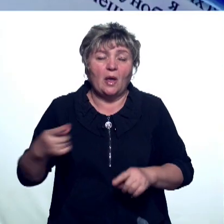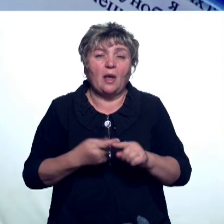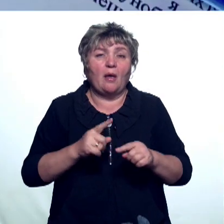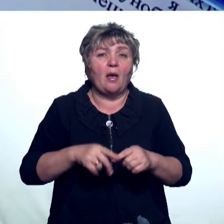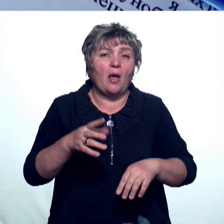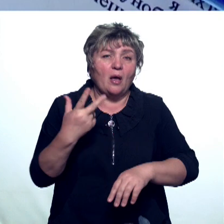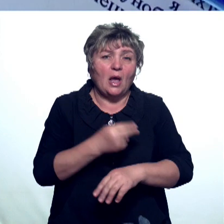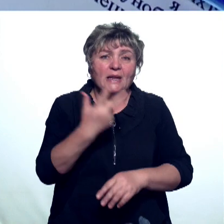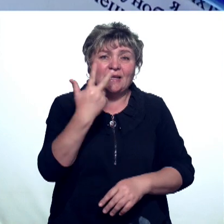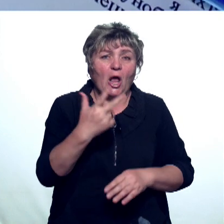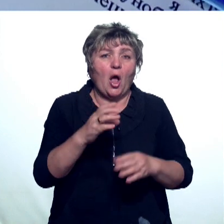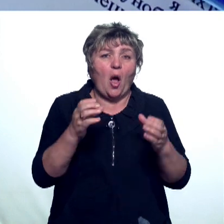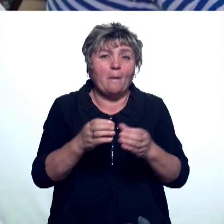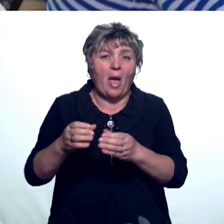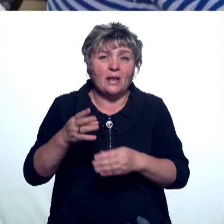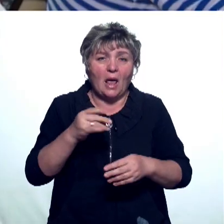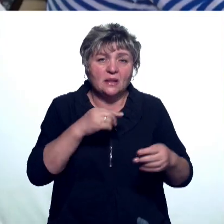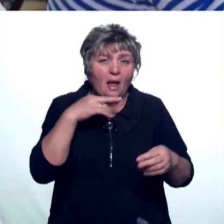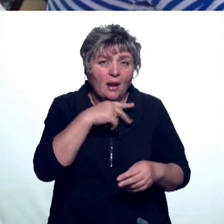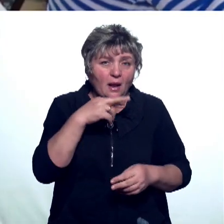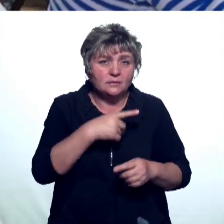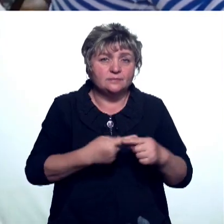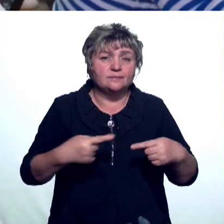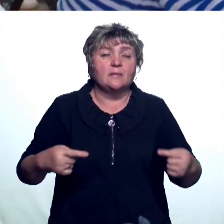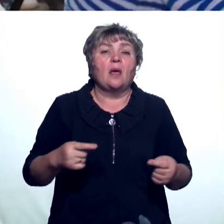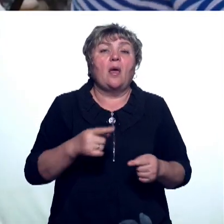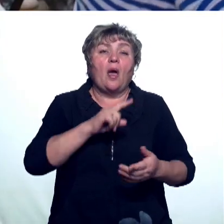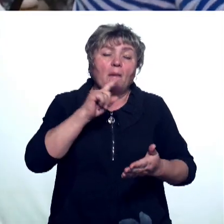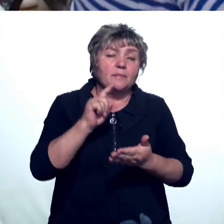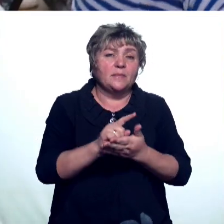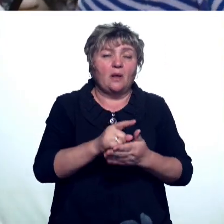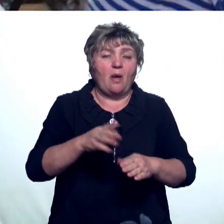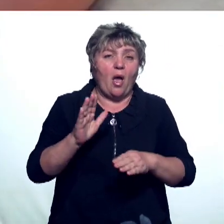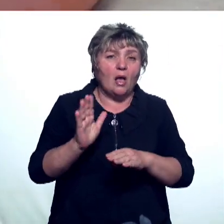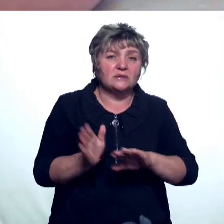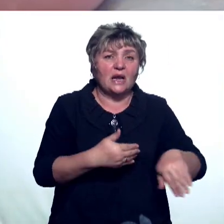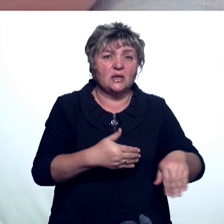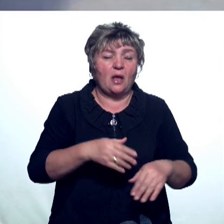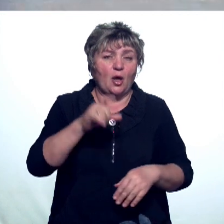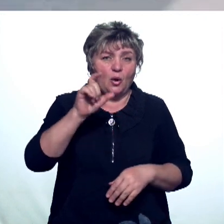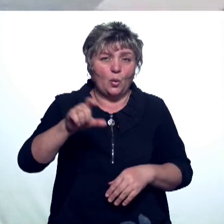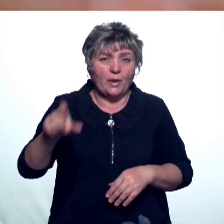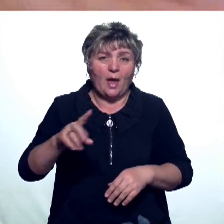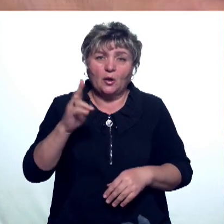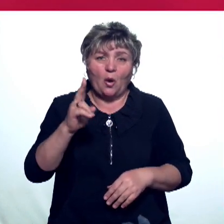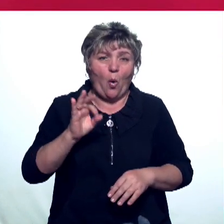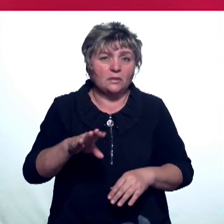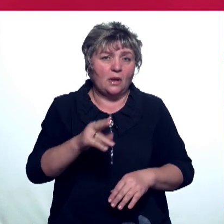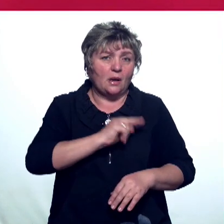двумя компонентами отводится время до 1 декабря. После работодатель обязан будет отстранить непривитых сотрудников от работы.